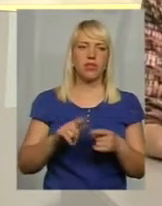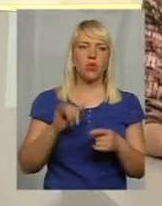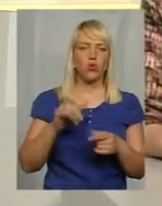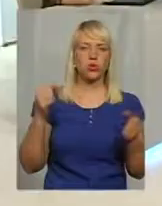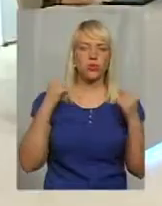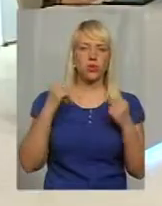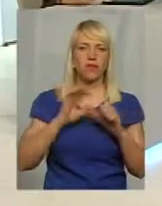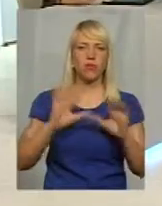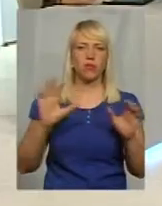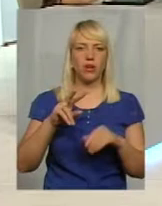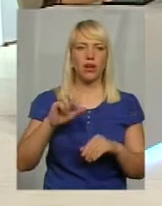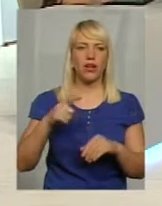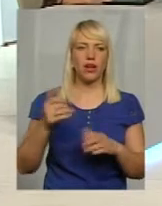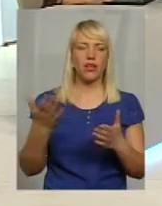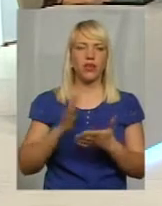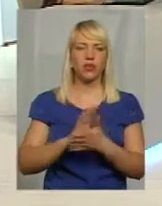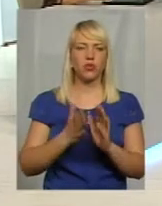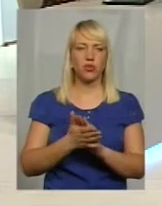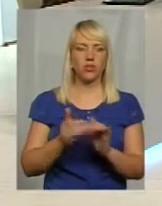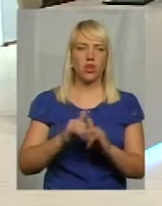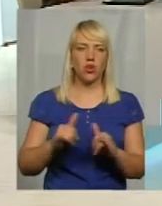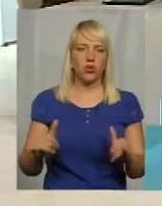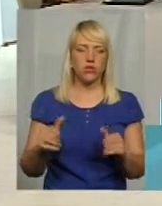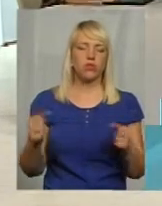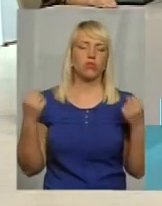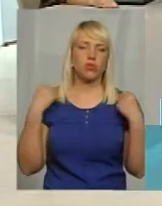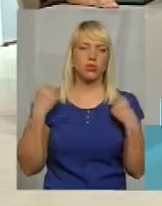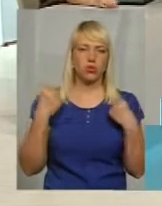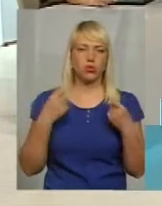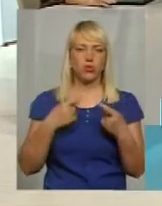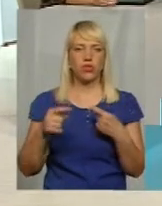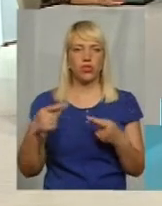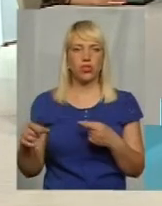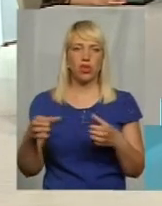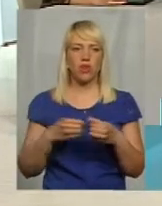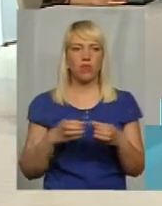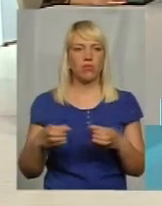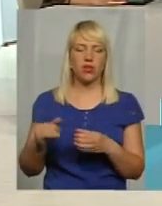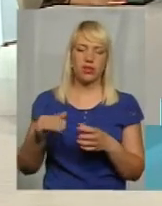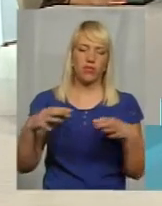А яка ситуація з розвитком спорту в решті громад і об'єднаних, і не об'єднаних в області?